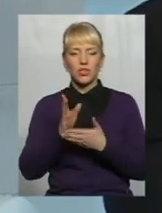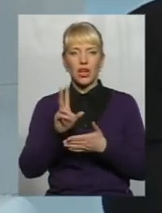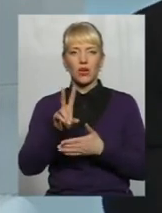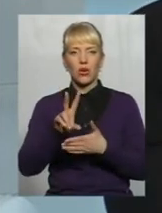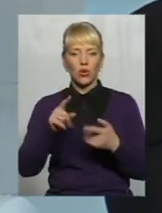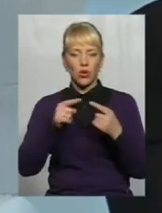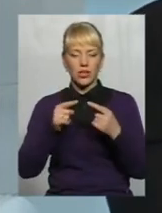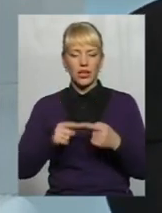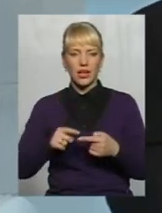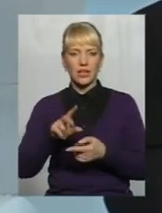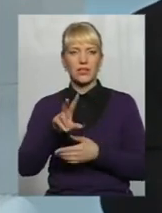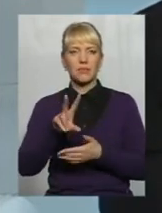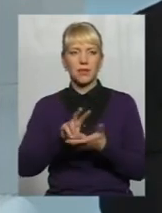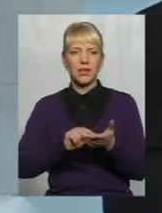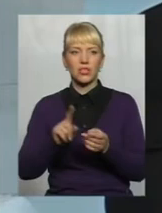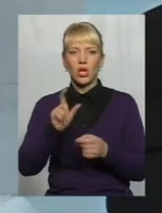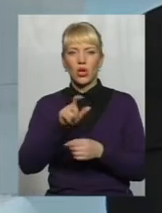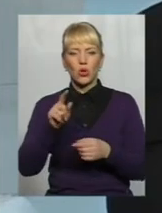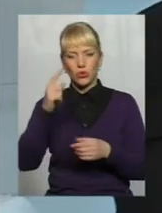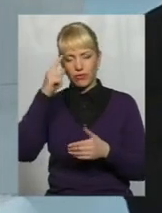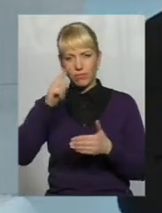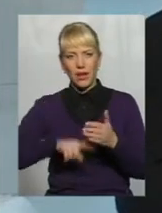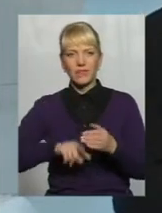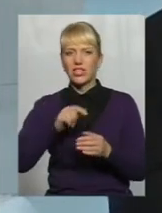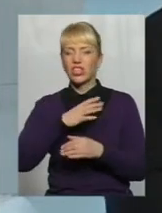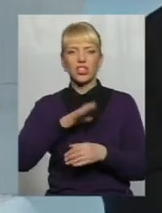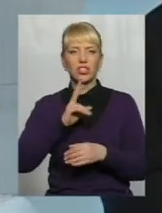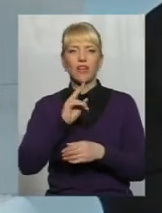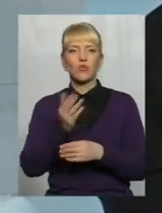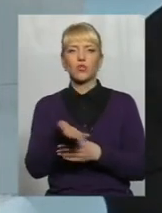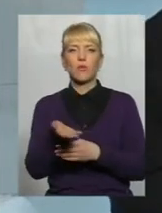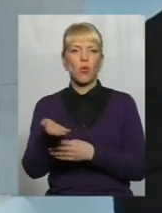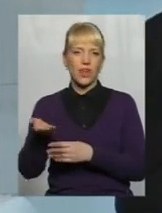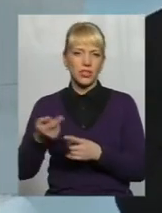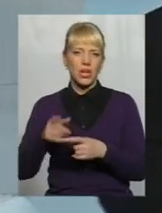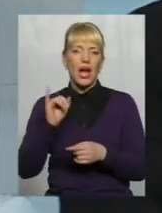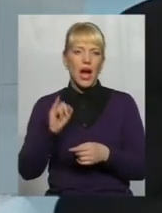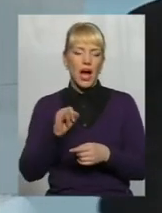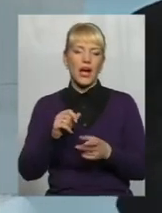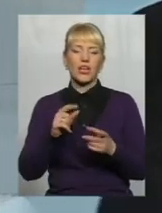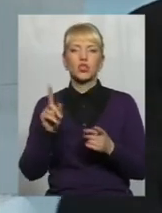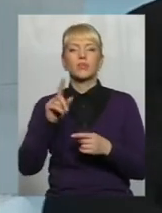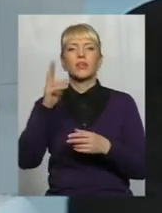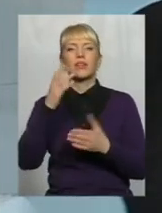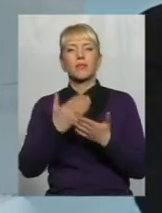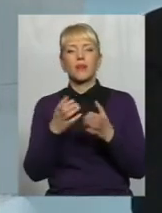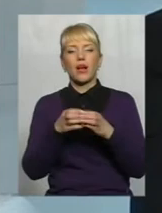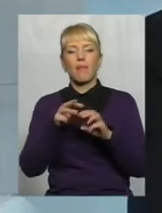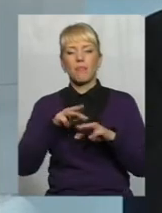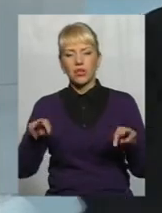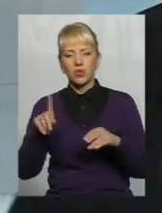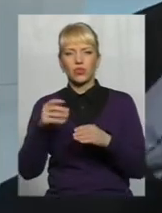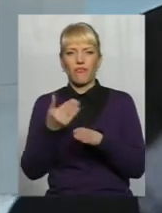впевнено вже не ждуть від когось подачки Чи з область, чи область, чи десь з Кабміну, щось виділять, якусь постанову,